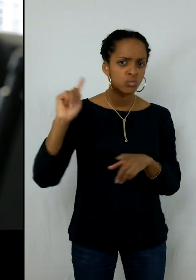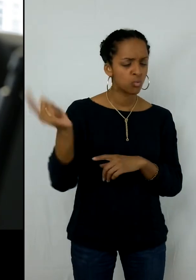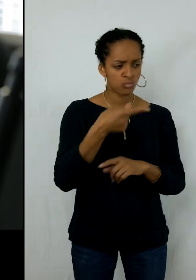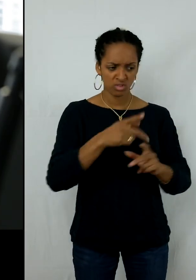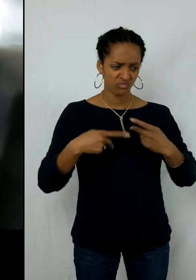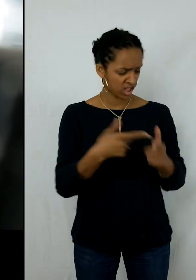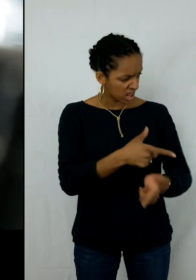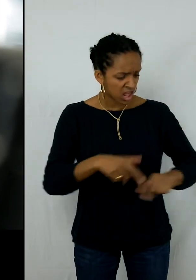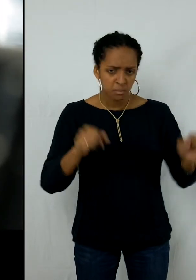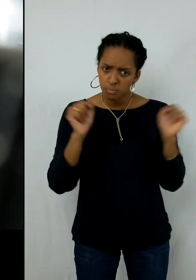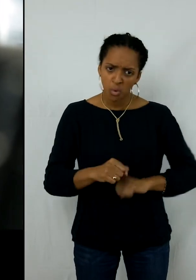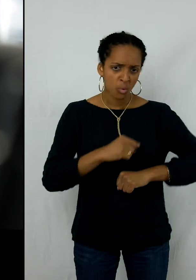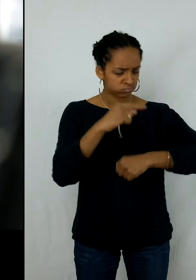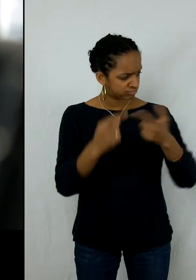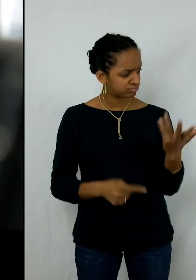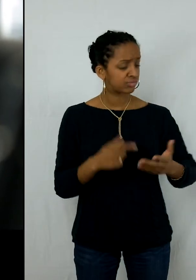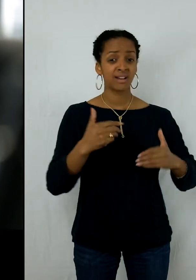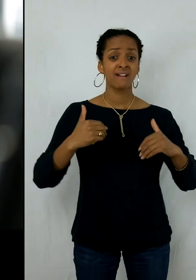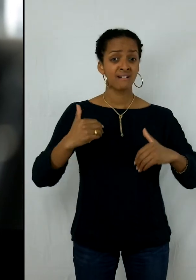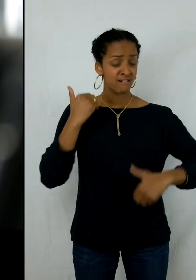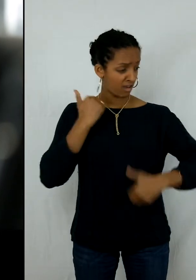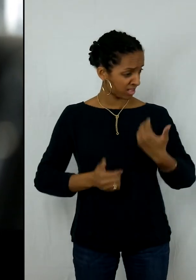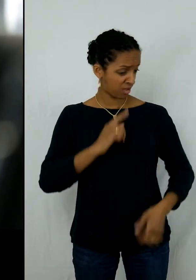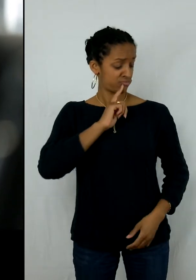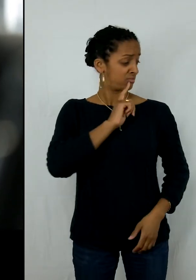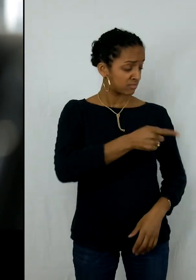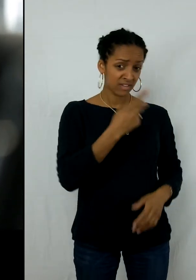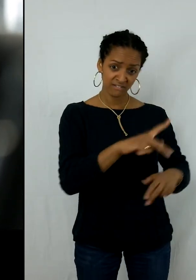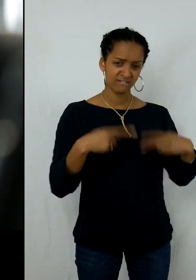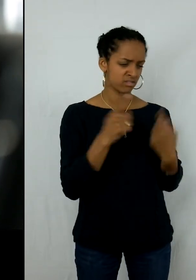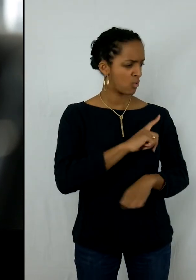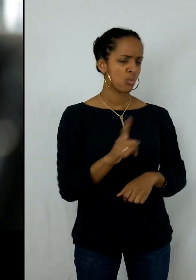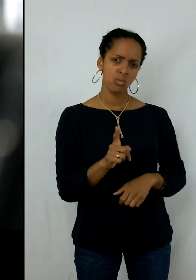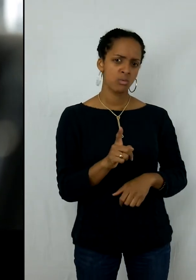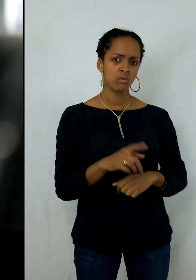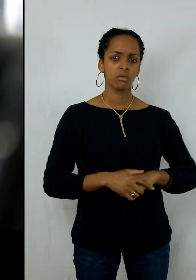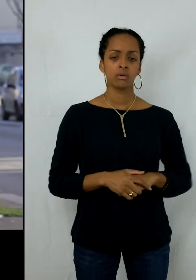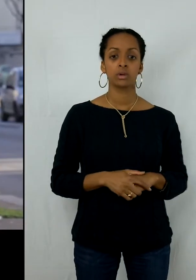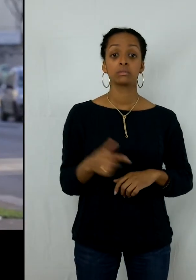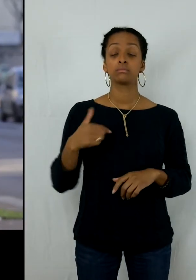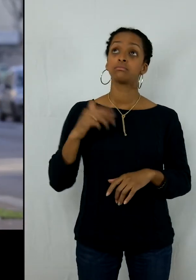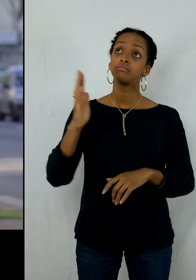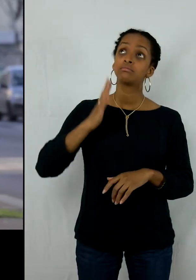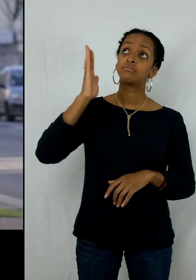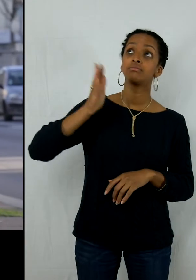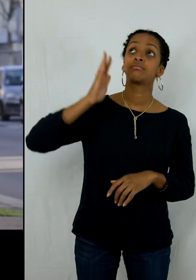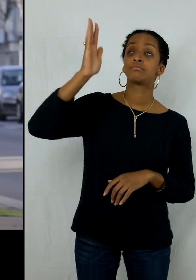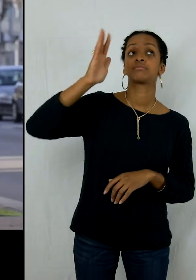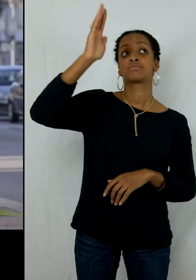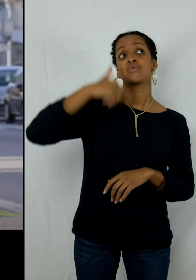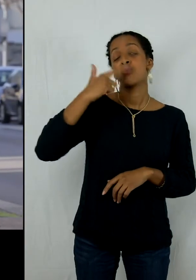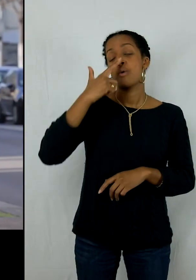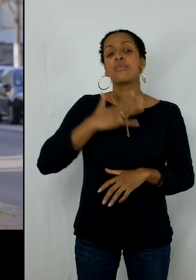dicte ma vie, on dirait. Dans le futur, me... Je pense que je travaillerai toujours dans le web, parce que c'est vraiment quelque chose que j'affectionne.